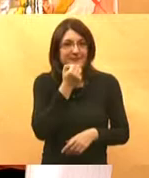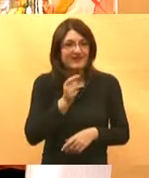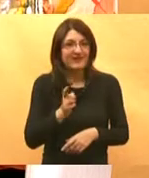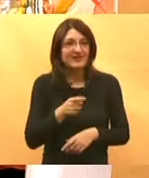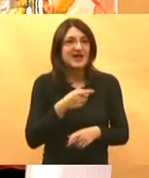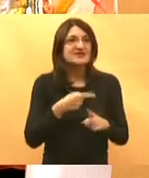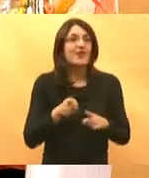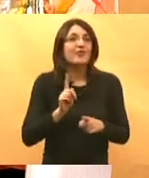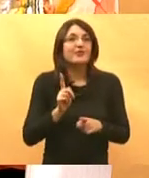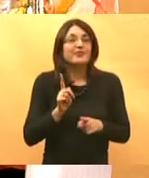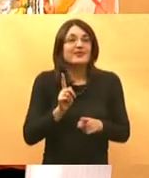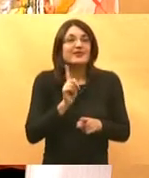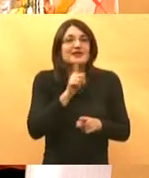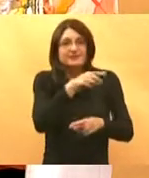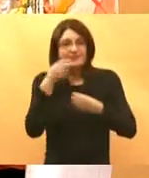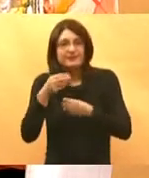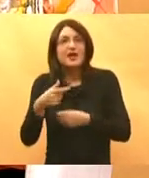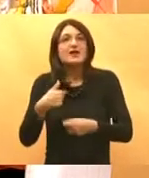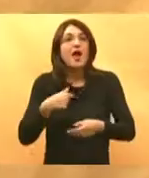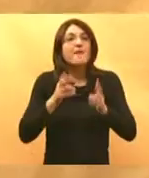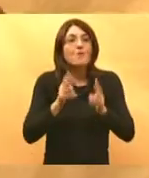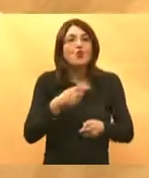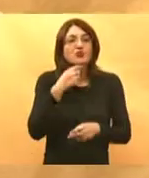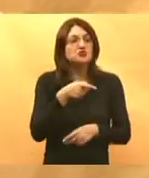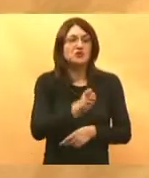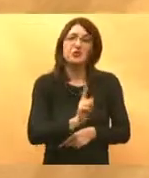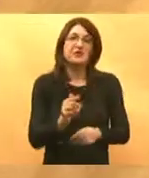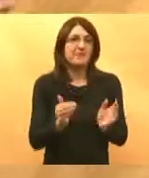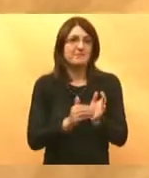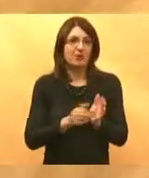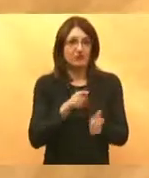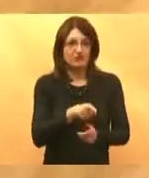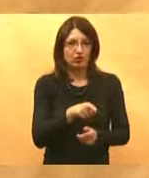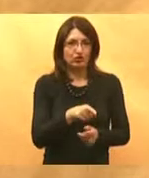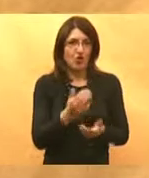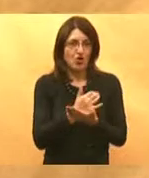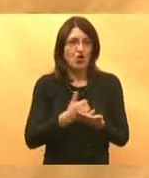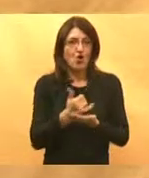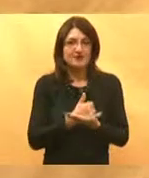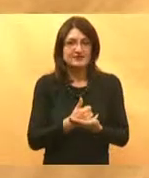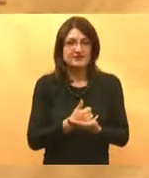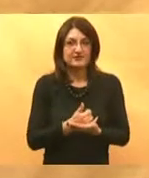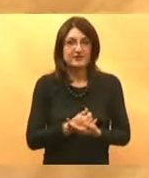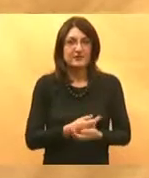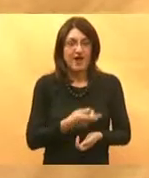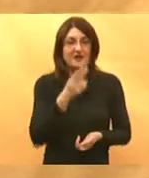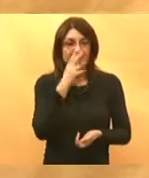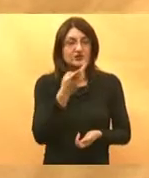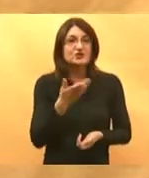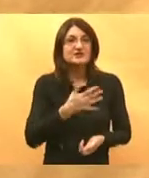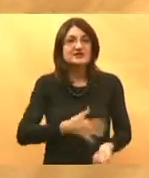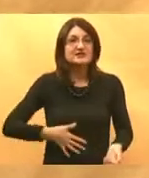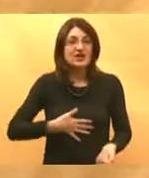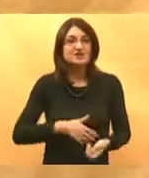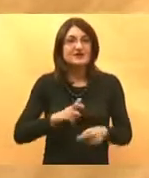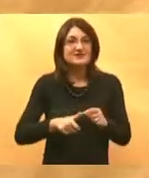nije znao ili nije upučen u to i ja vam mogu reći da to ne bi trebali koristiti ali pogledajte samo ovo strašnu stvar što se nama događa sa sistematskim